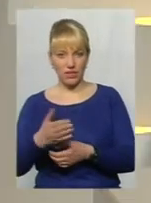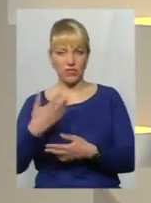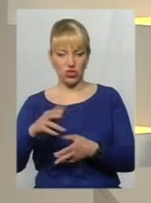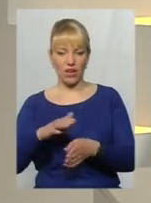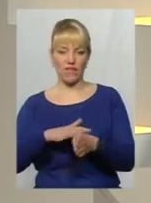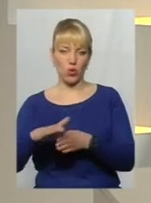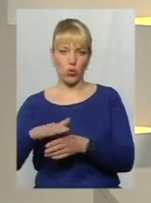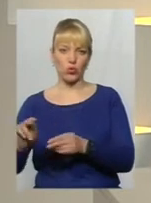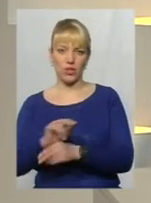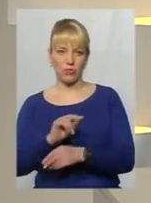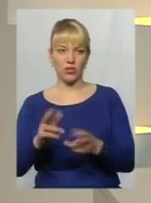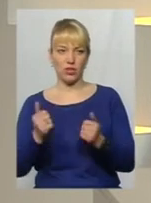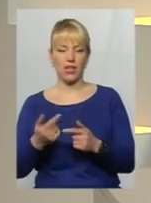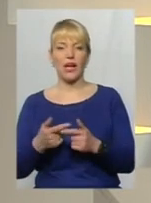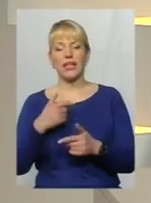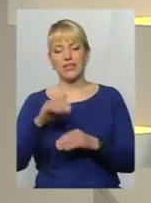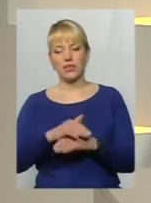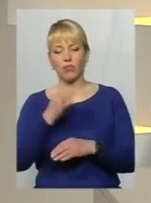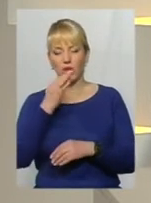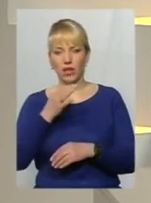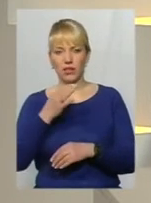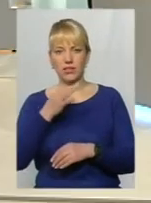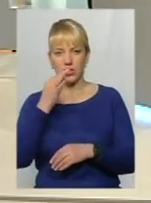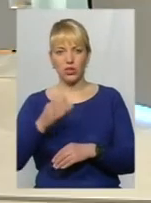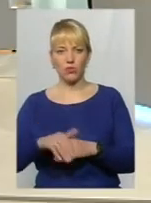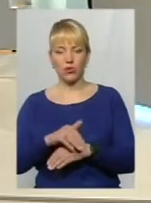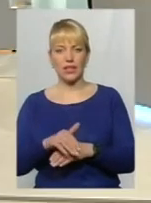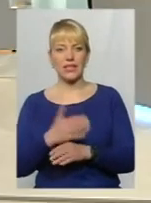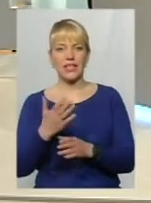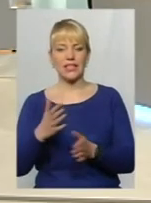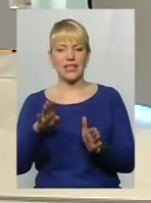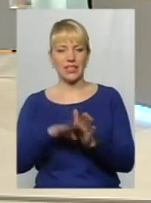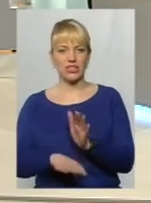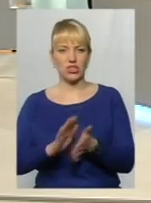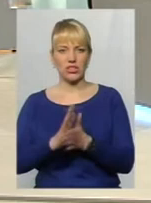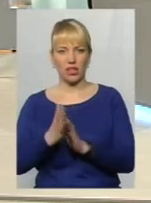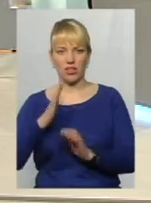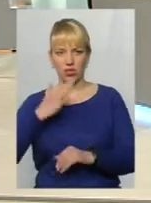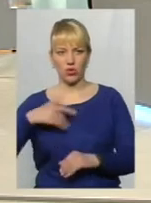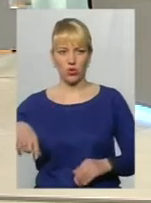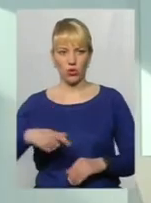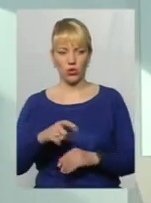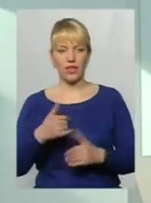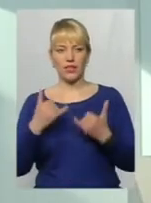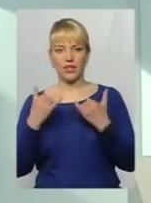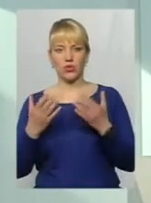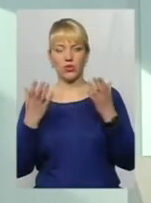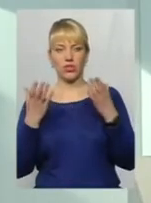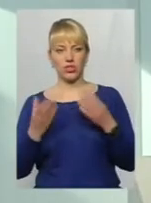ласка, а які дороги у найгіршому стані в нашому місті зараз? На сьогоднішній день ми в